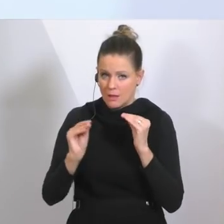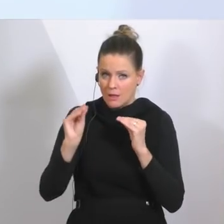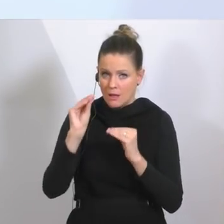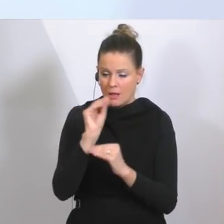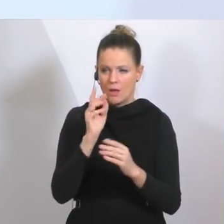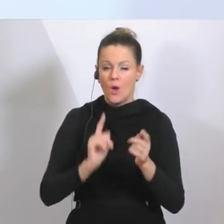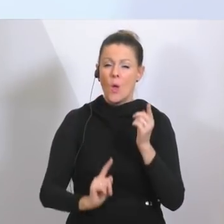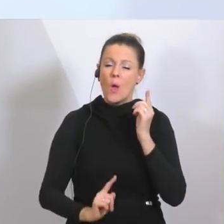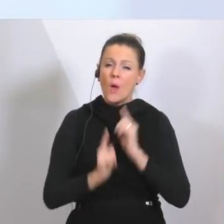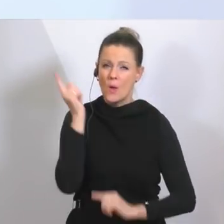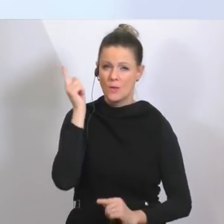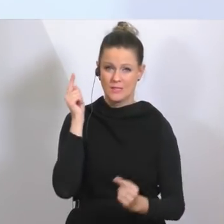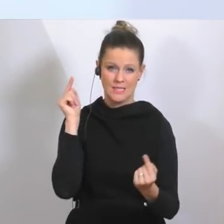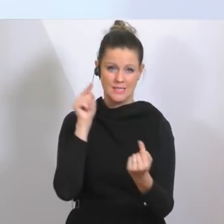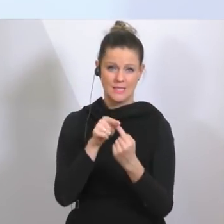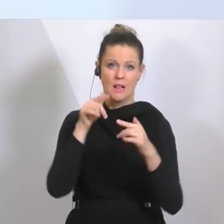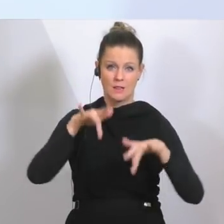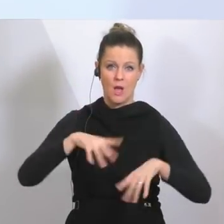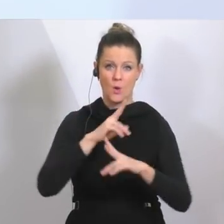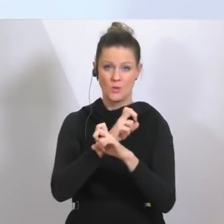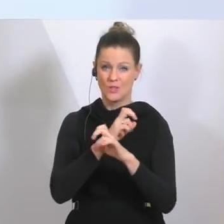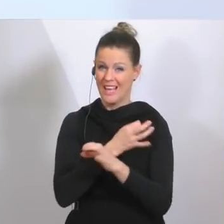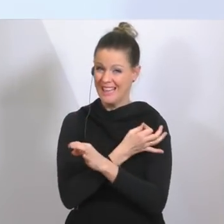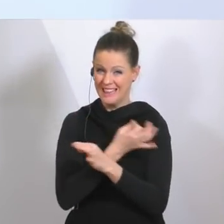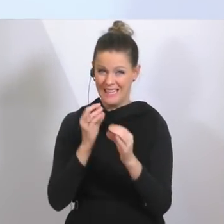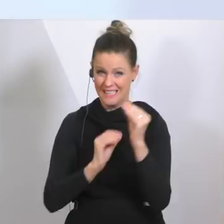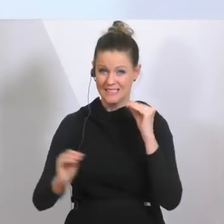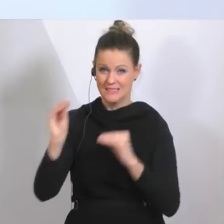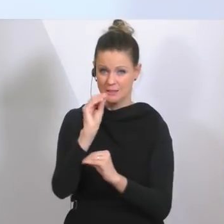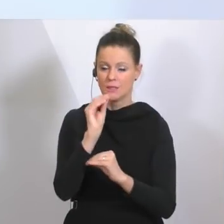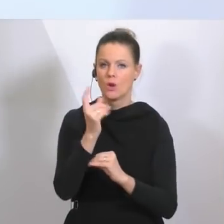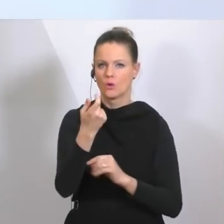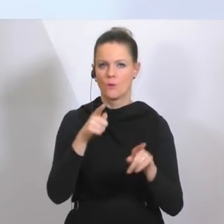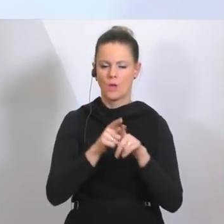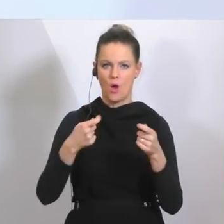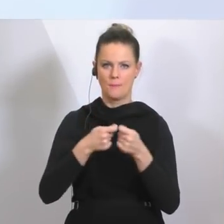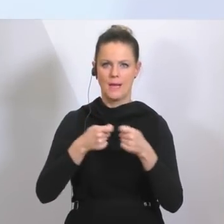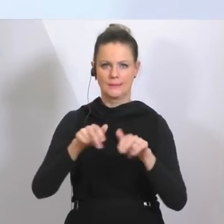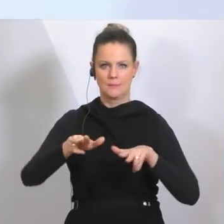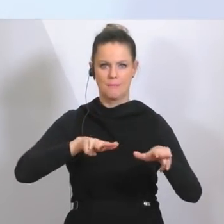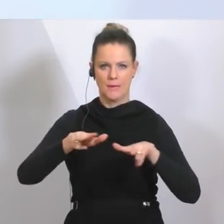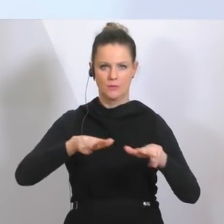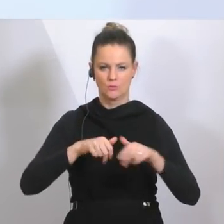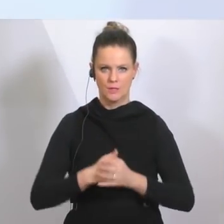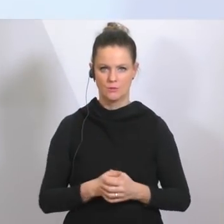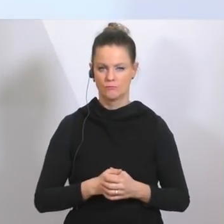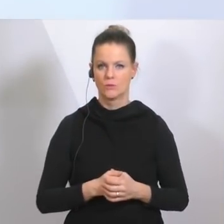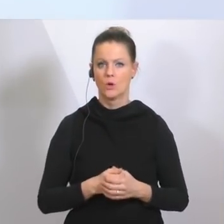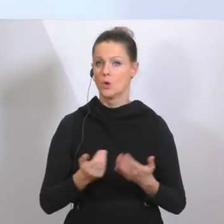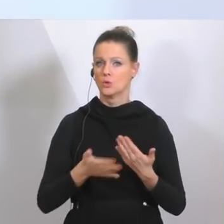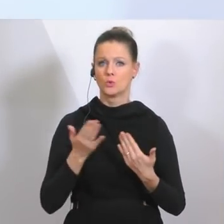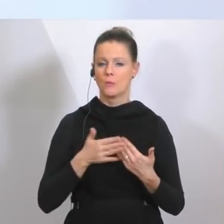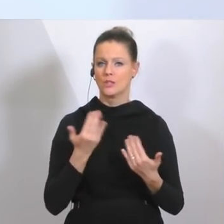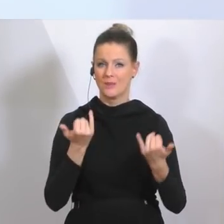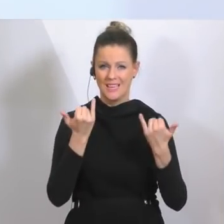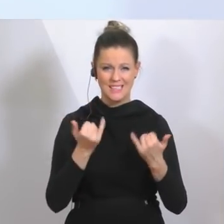haben in Österreich, dann wird es auch ein Maßnahmenmanagement geben müssen, weil es wäre ganz schlecht zu sagen, ich